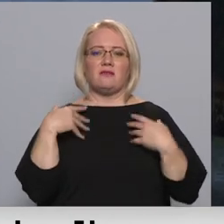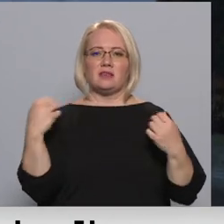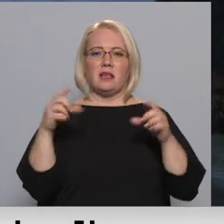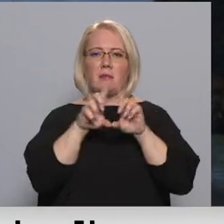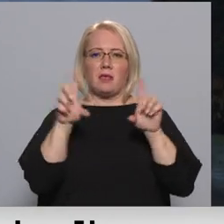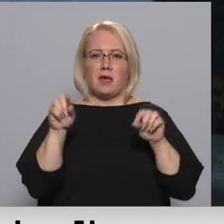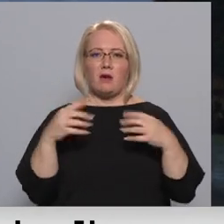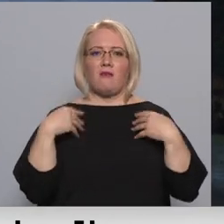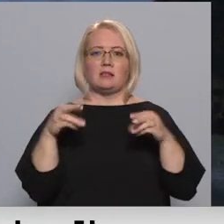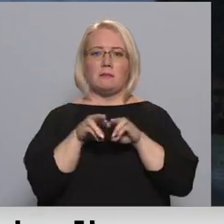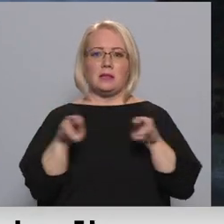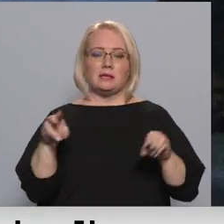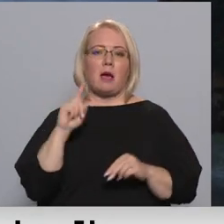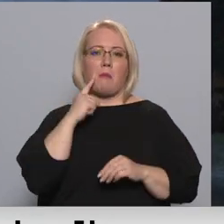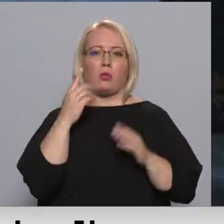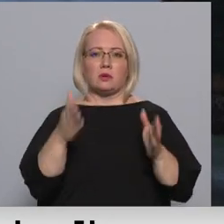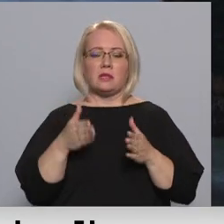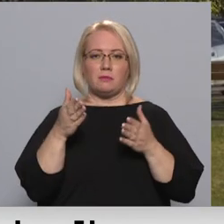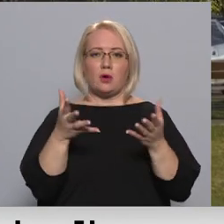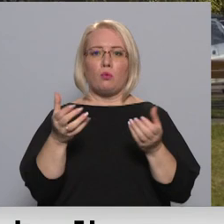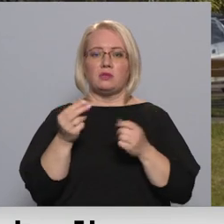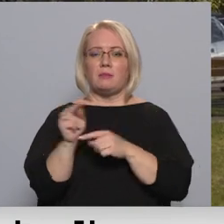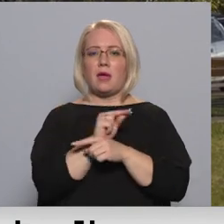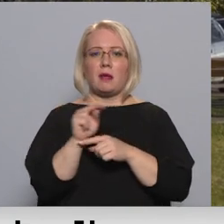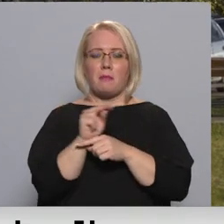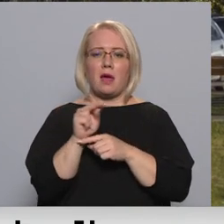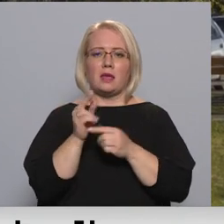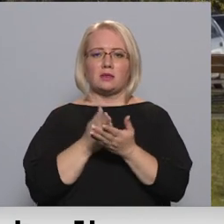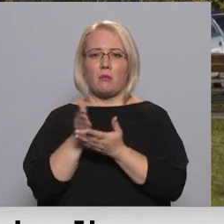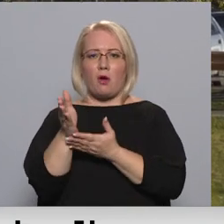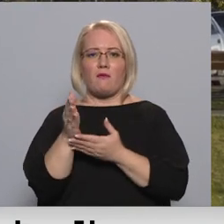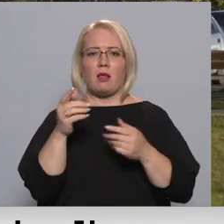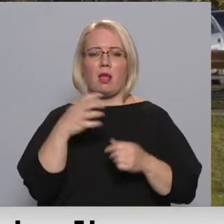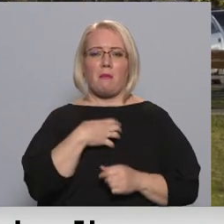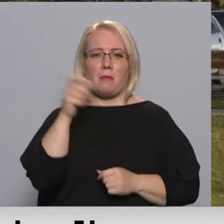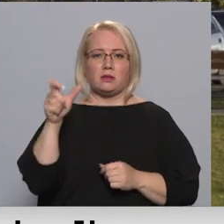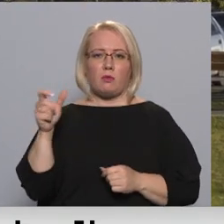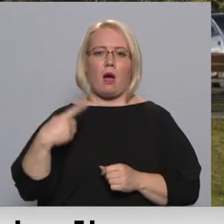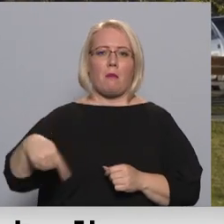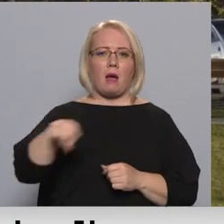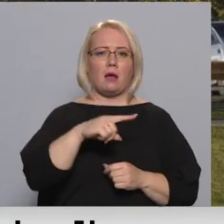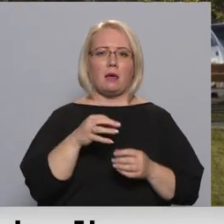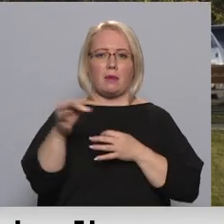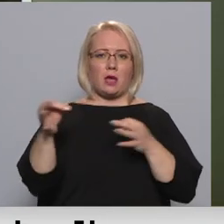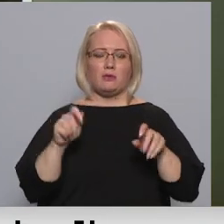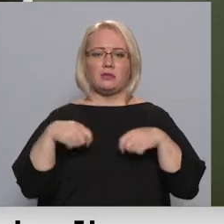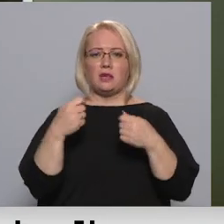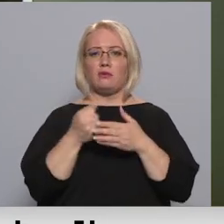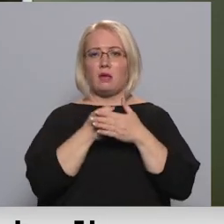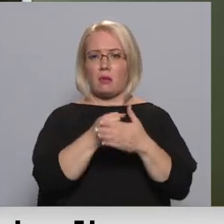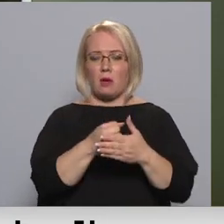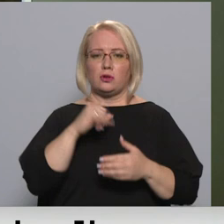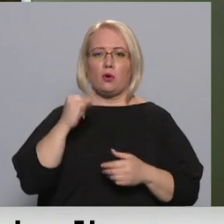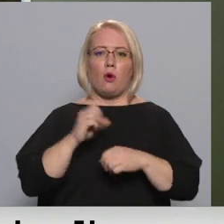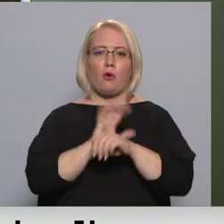veselības ministriju, ka Madonas slimnīca uzņem terapeitiskā profila pacientus arī no apkārtējiem reģioniem tādējādas niedzot atbalstu, jo COVID